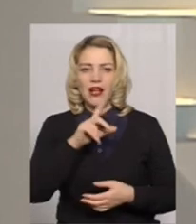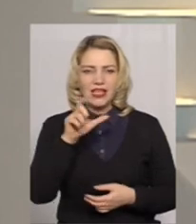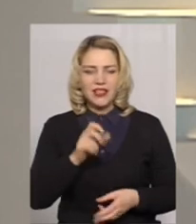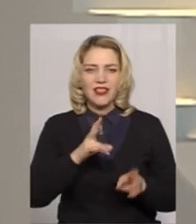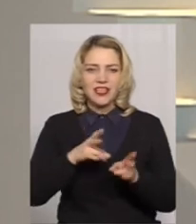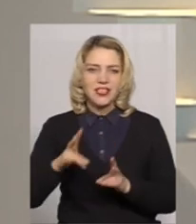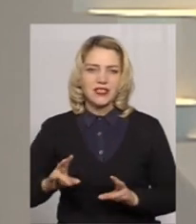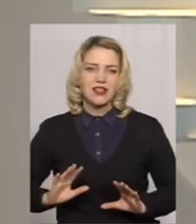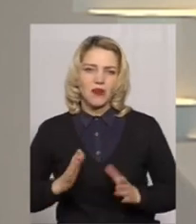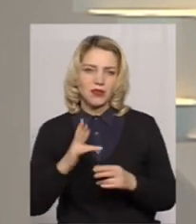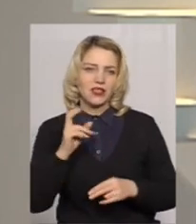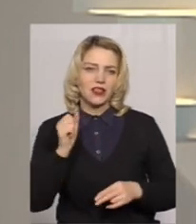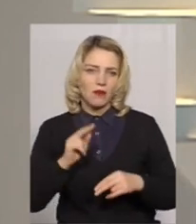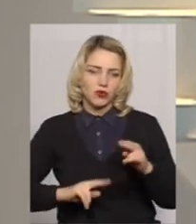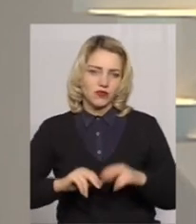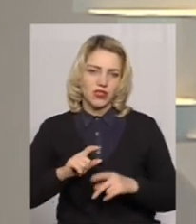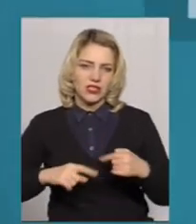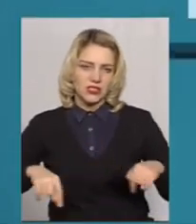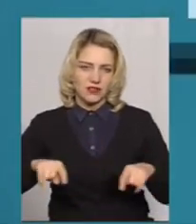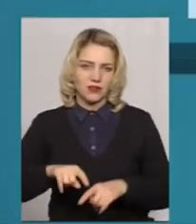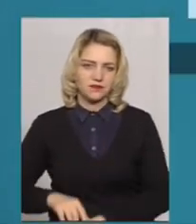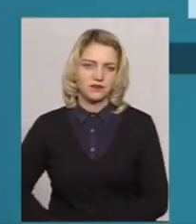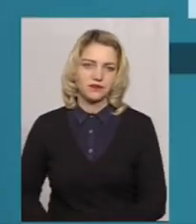за нещасні випадки на будівництві. Послухаємо.